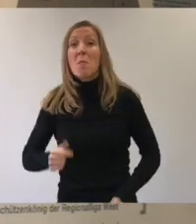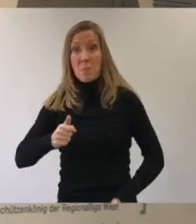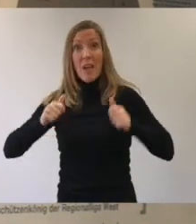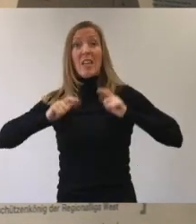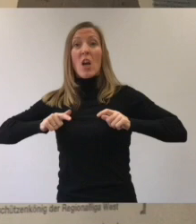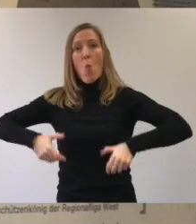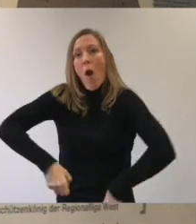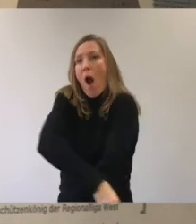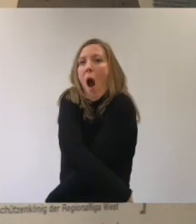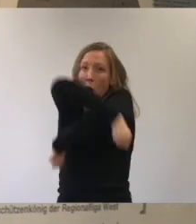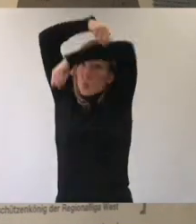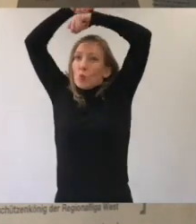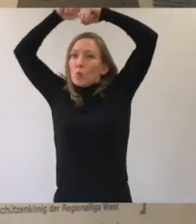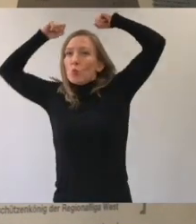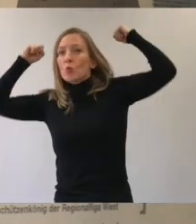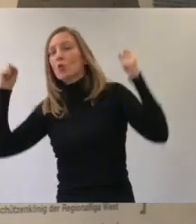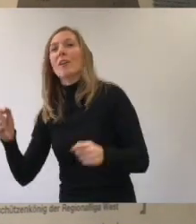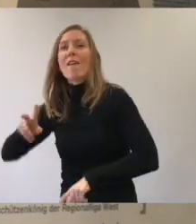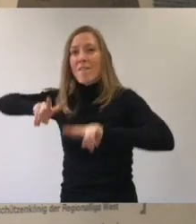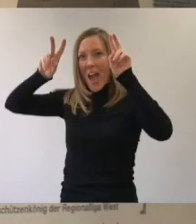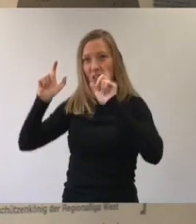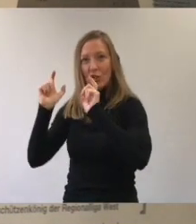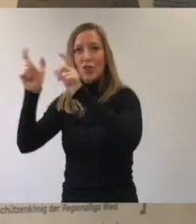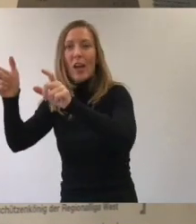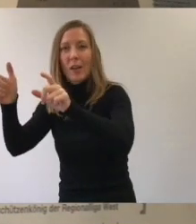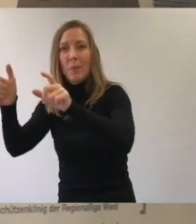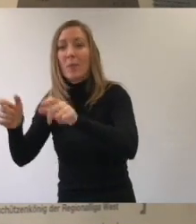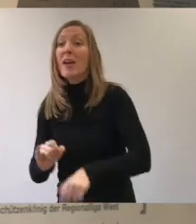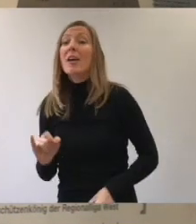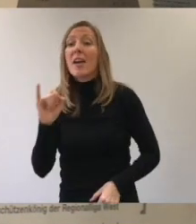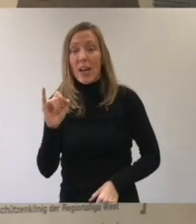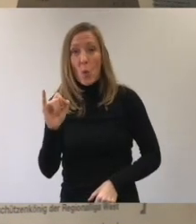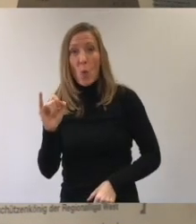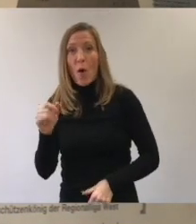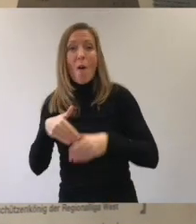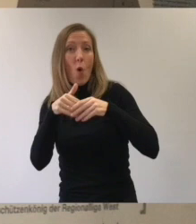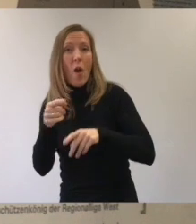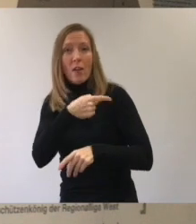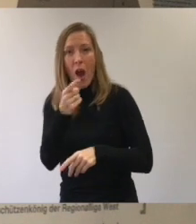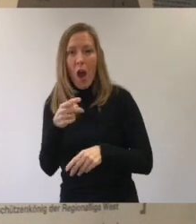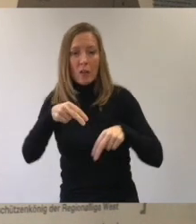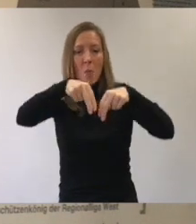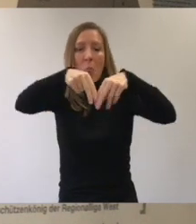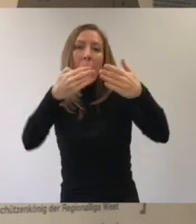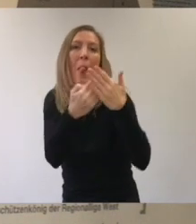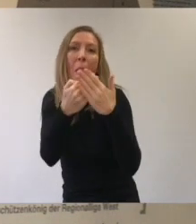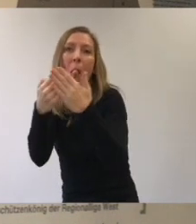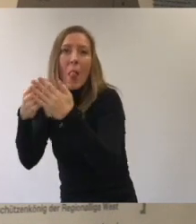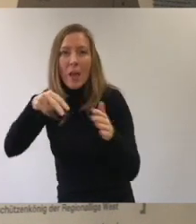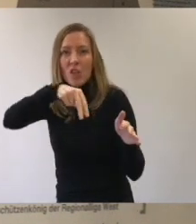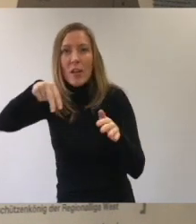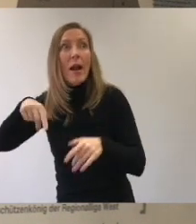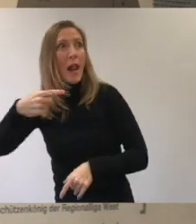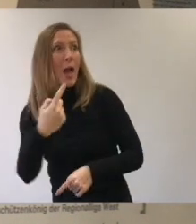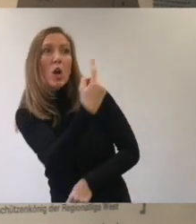Einige ziehen ihr Trikot aus und schenken es einem Fan. Ingo und seine Freunde haben gute Plätze am Zaun. Gleich